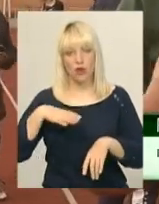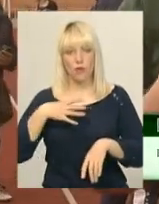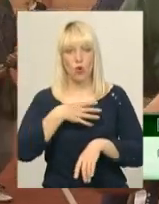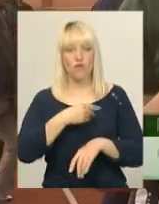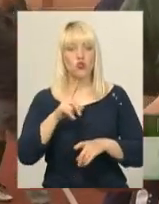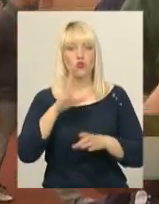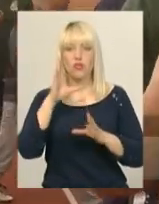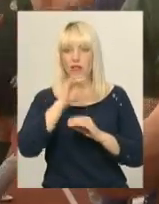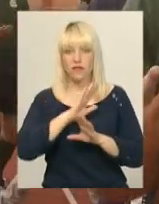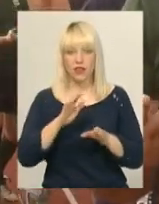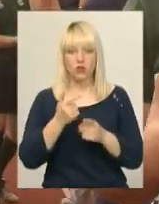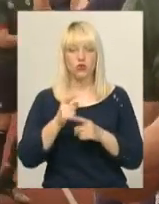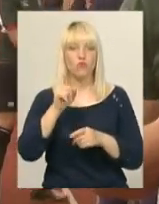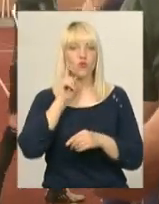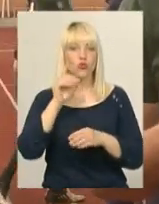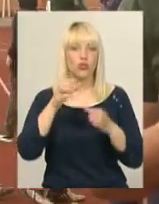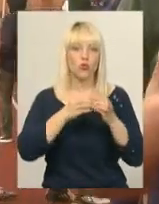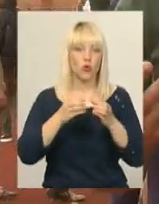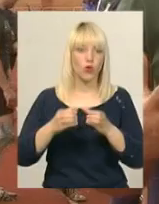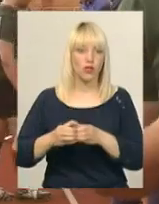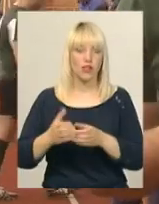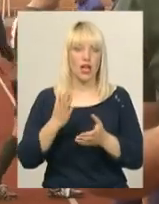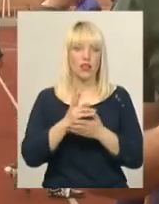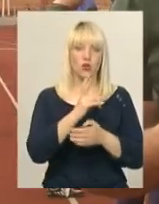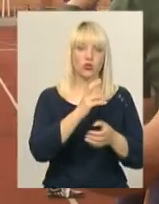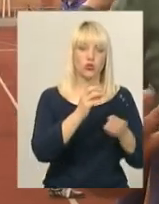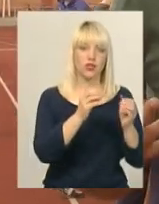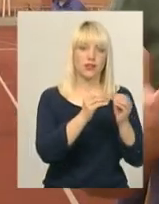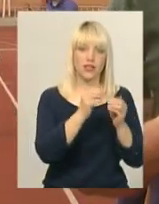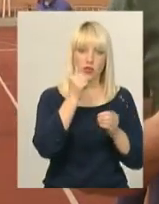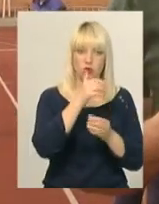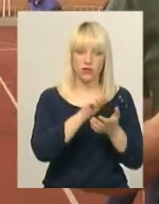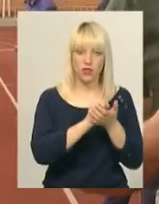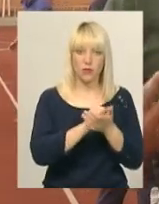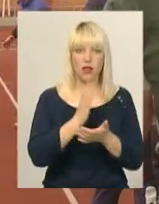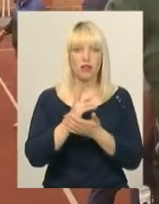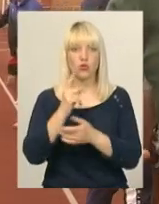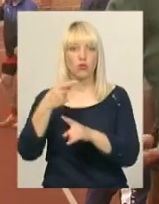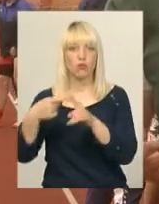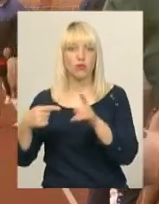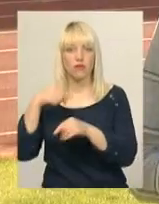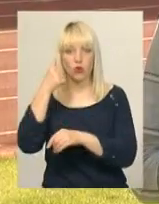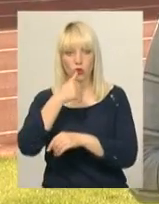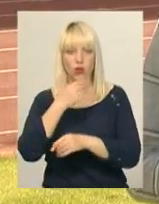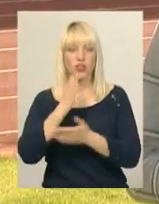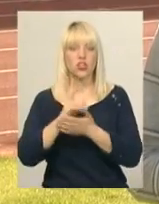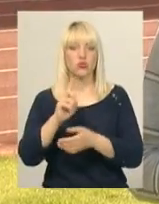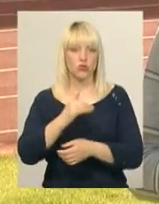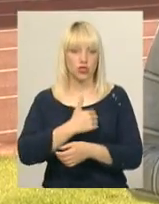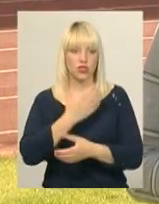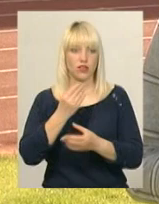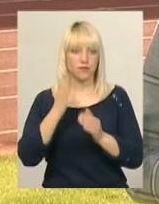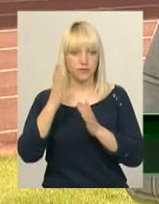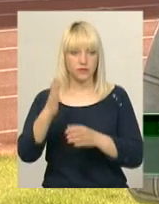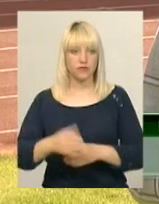колектив, хлопці грають. Деякі є, що грають по 15-10 років, а є, що по півроку. Є для чогось стремитися, є чого навчитися. Перший домашній